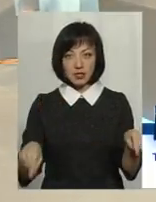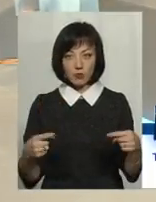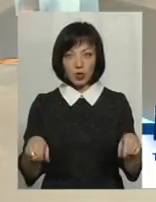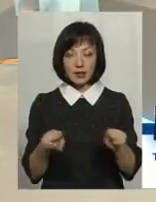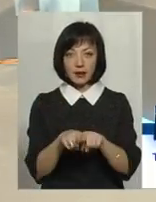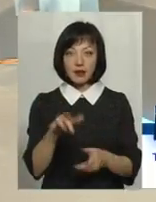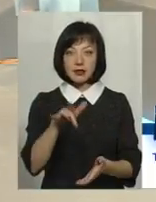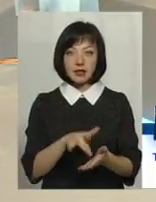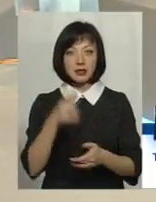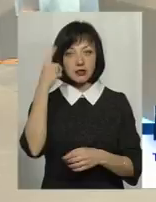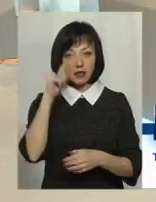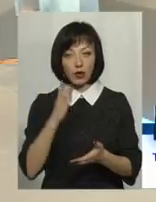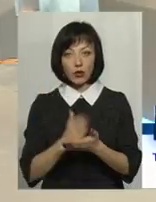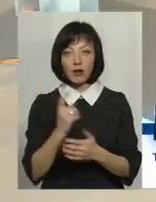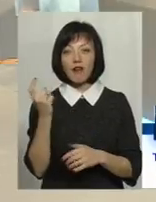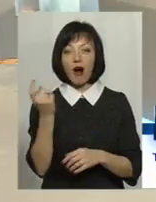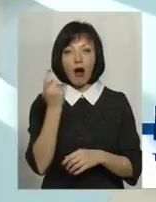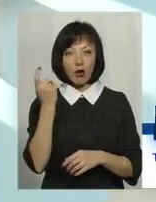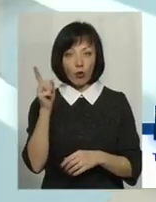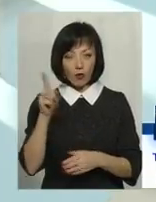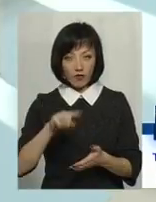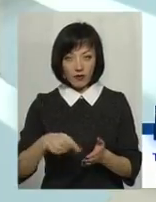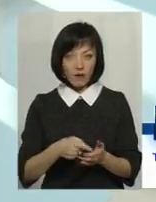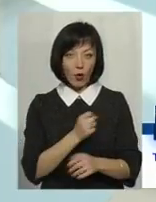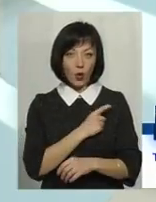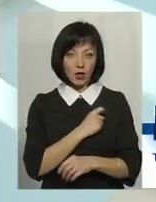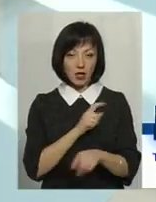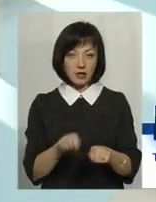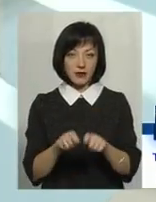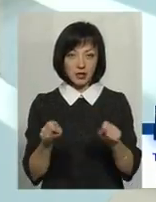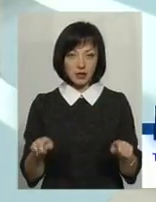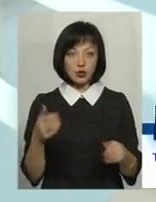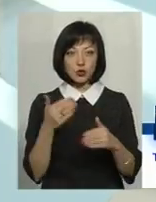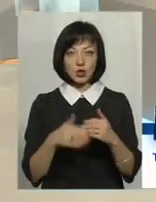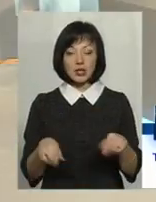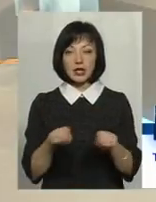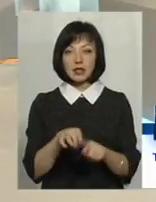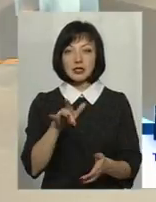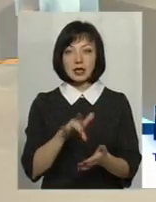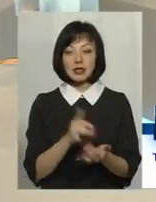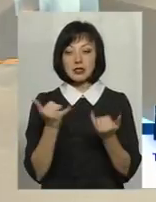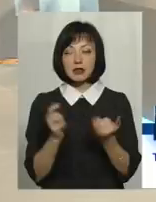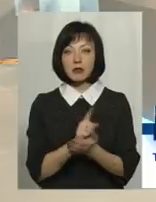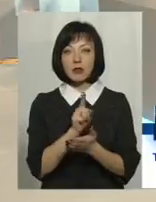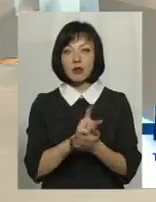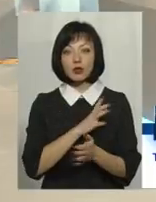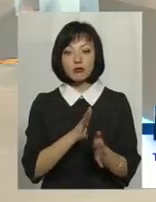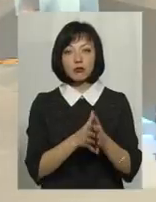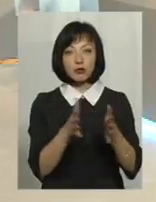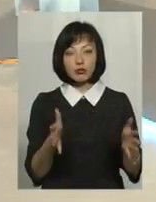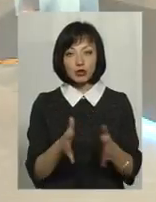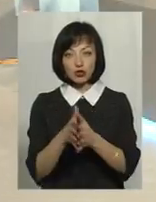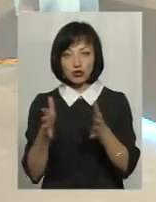такий центр, знаю, є в Харкові. Здається, в Одесі відкрився вже такий центр і зараз має їх бути більше.